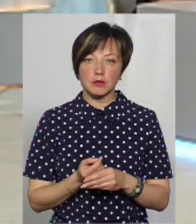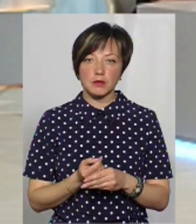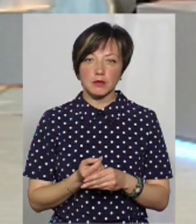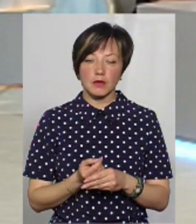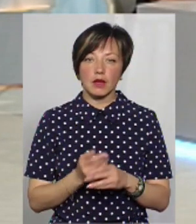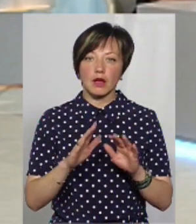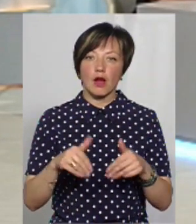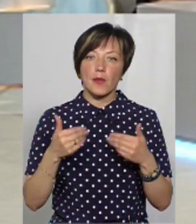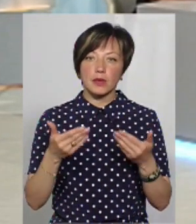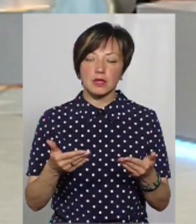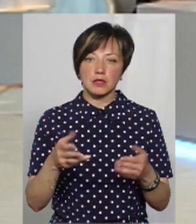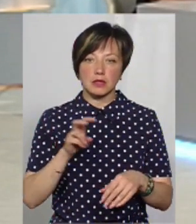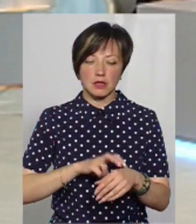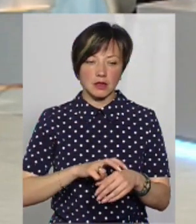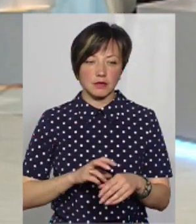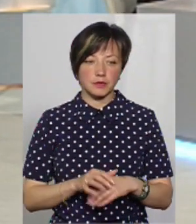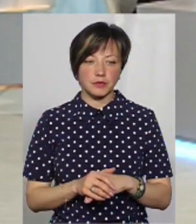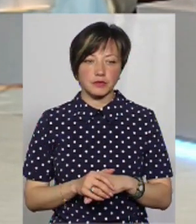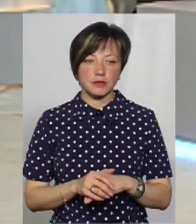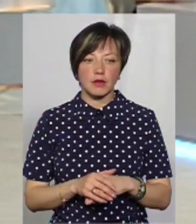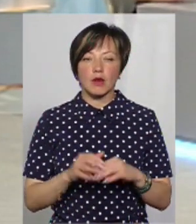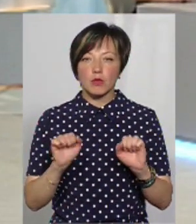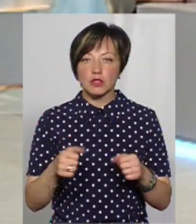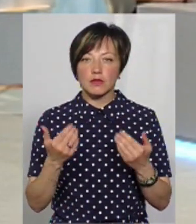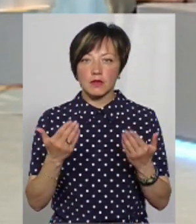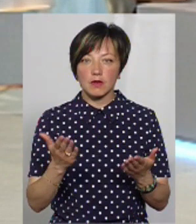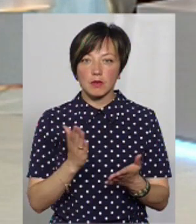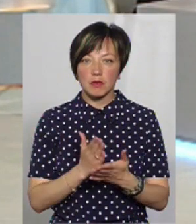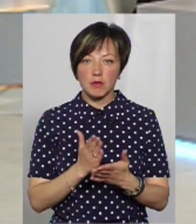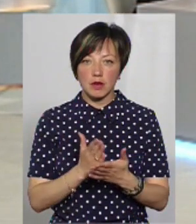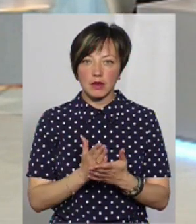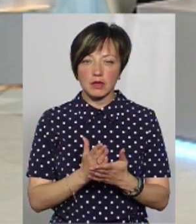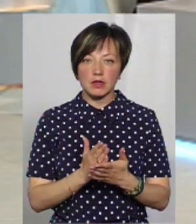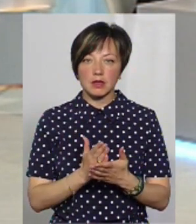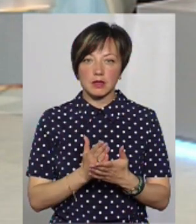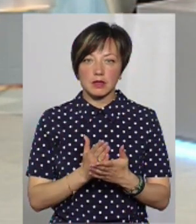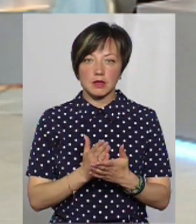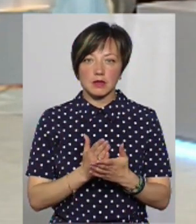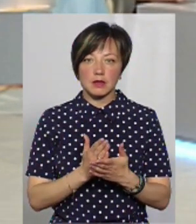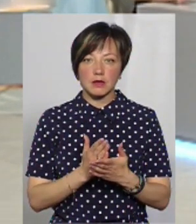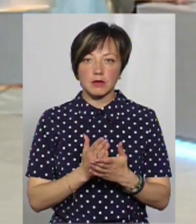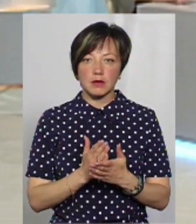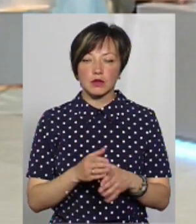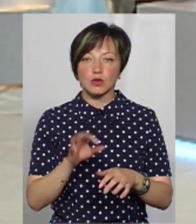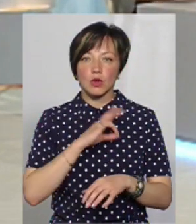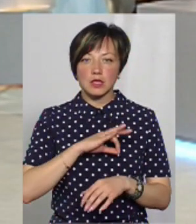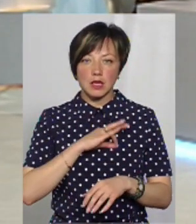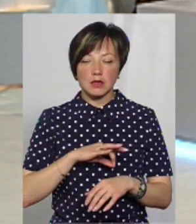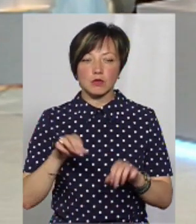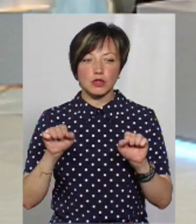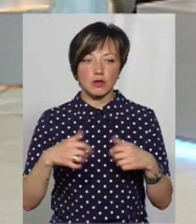рекомендацією лікарів. От, пані Ольга, можливо, ви маєте рекомендації батькам, які ще хочуть скористатися можливістю